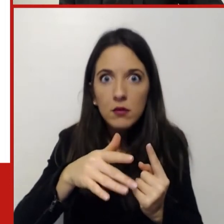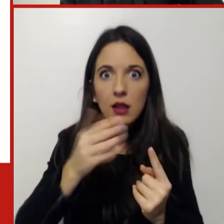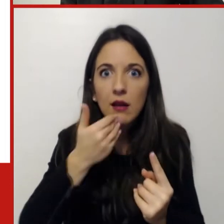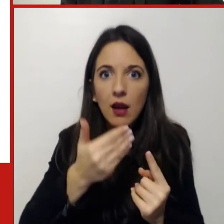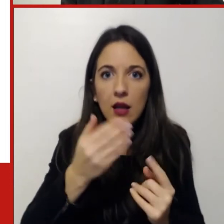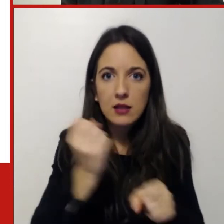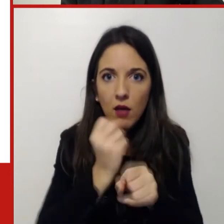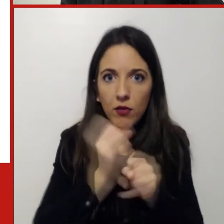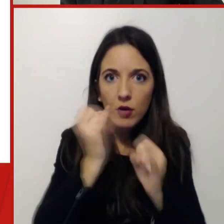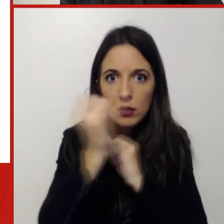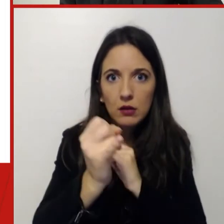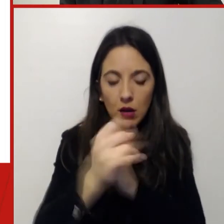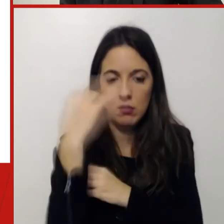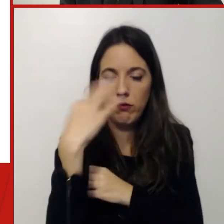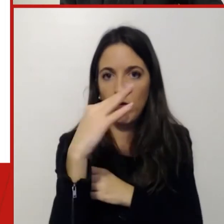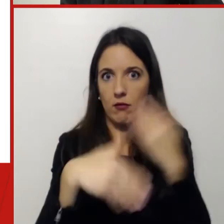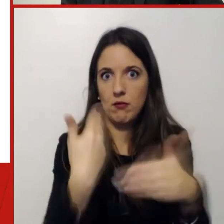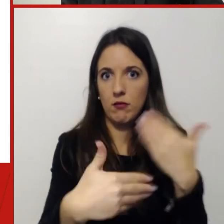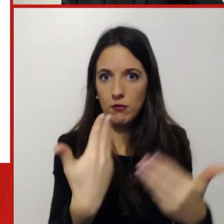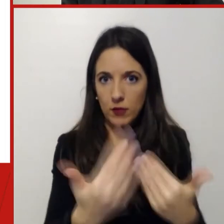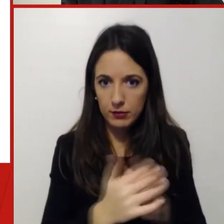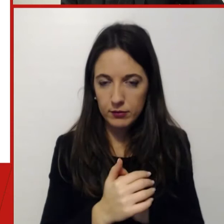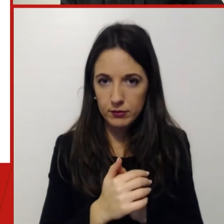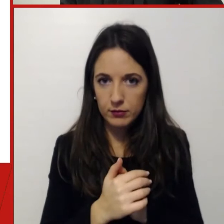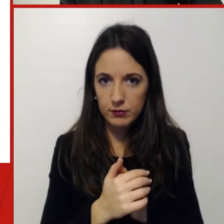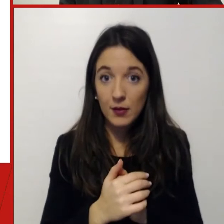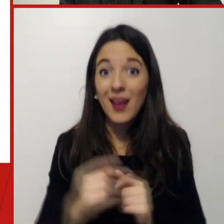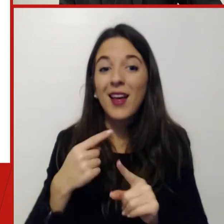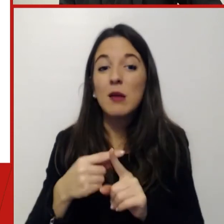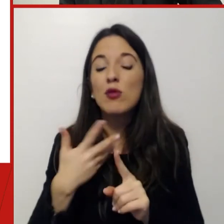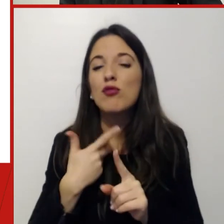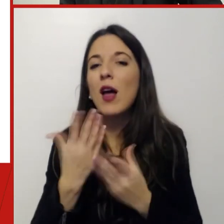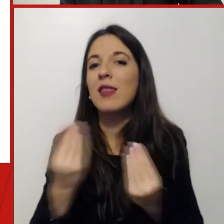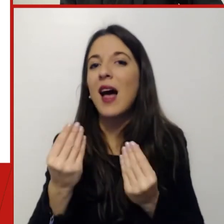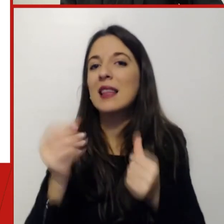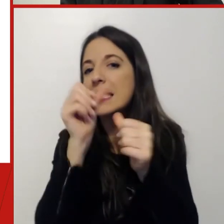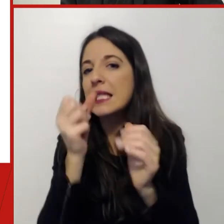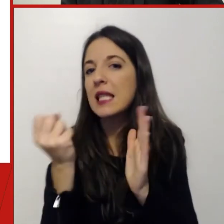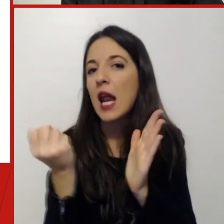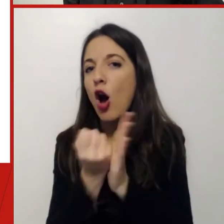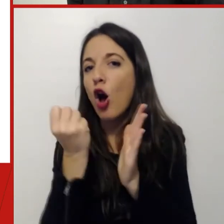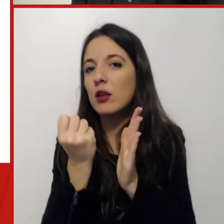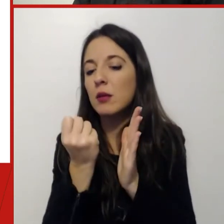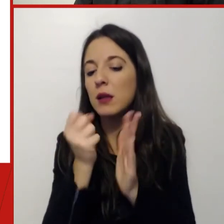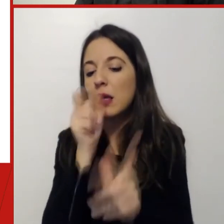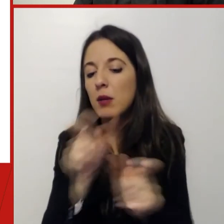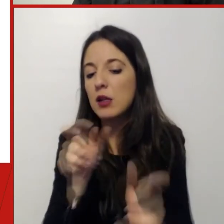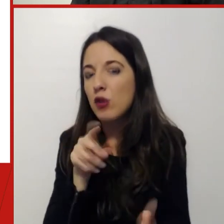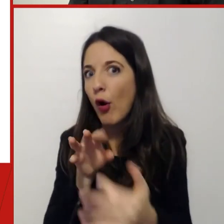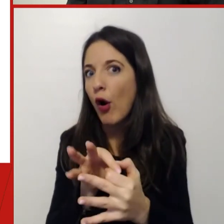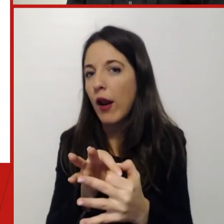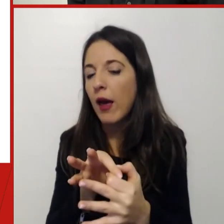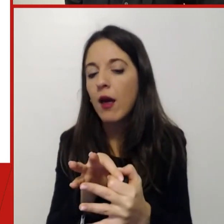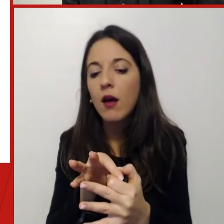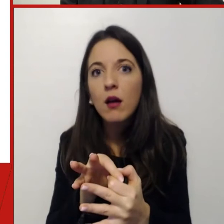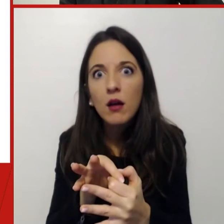stereotipi sulle persone si sono frantumati, perché abbiamo capito che le persone poste nelle giuste condizioni sono in